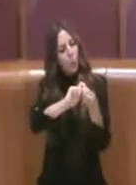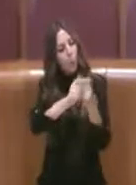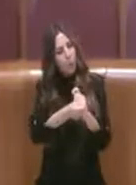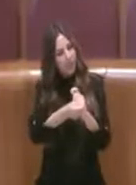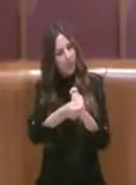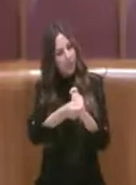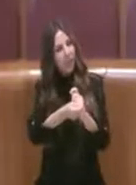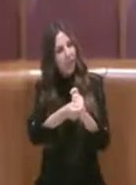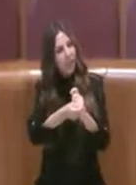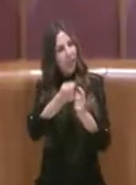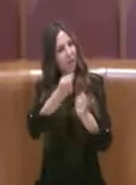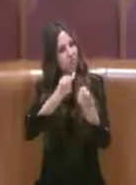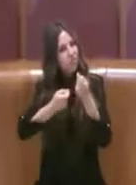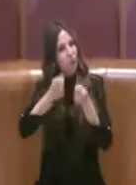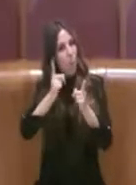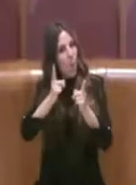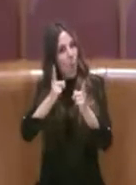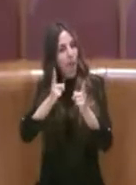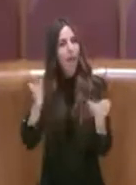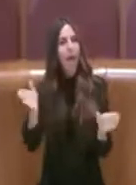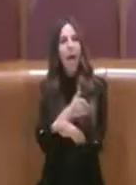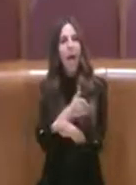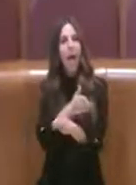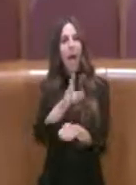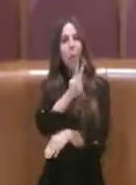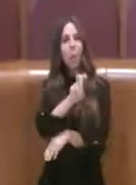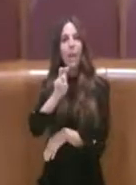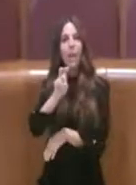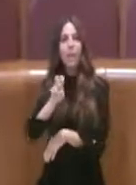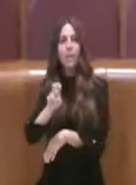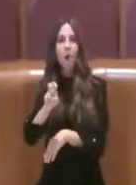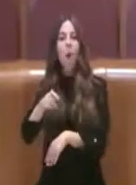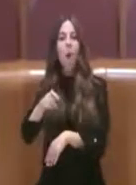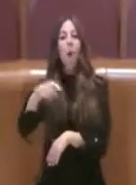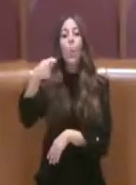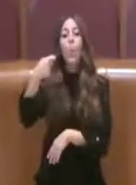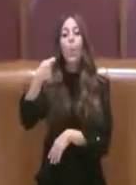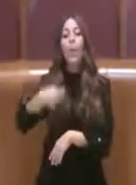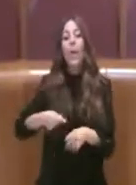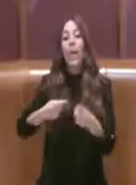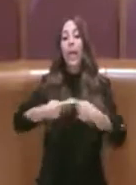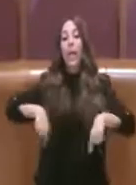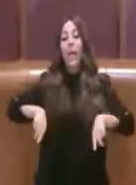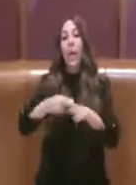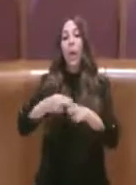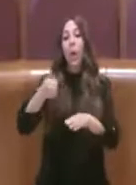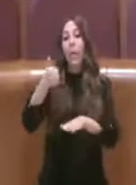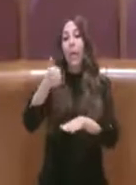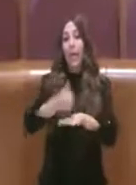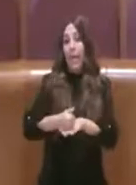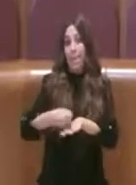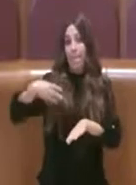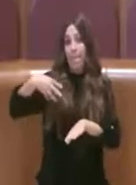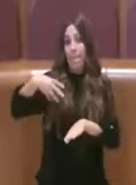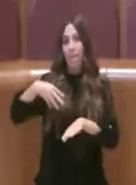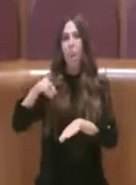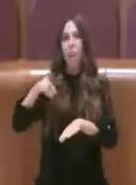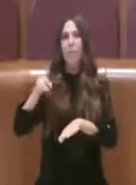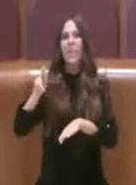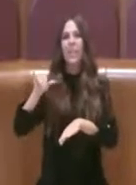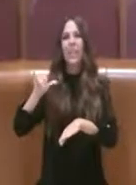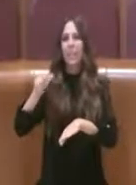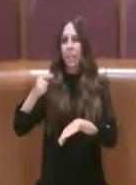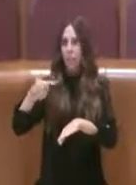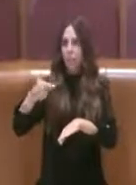Parliamo di agosto 2020 quando il Presidente dell'Assemblea Capitolina De Vito cominciò a parlare di questa